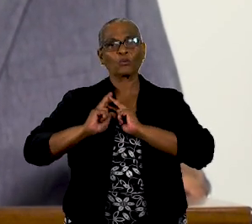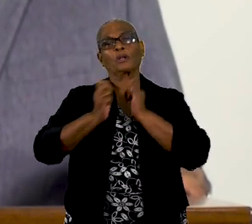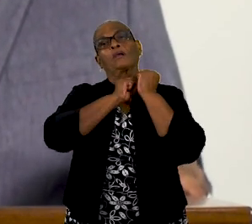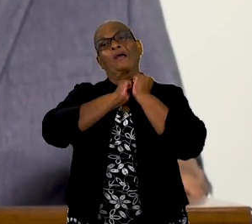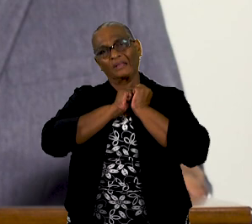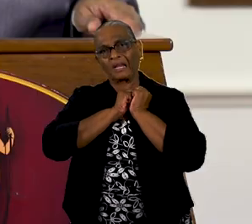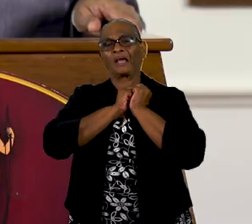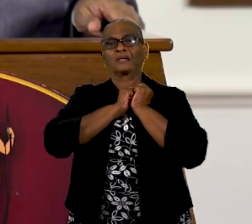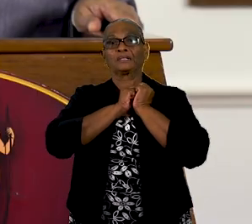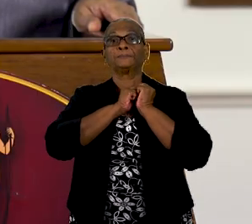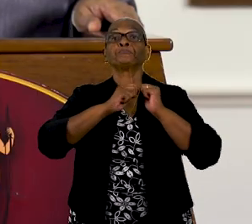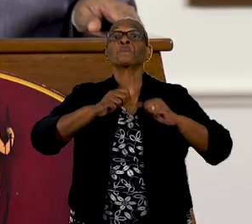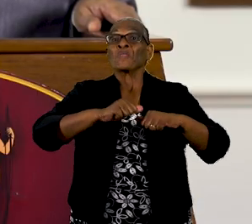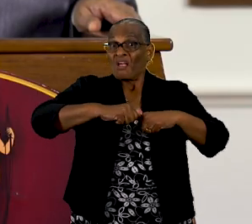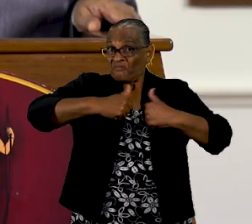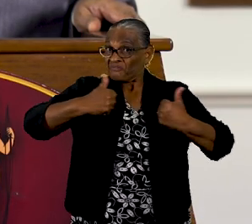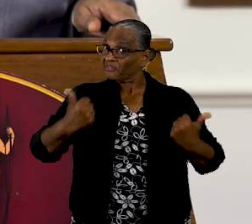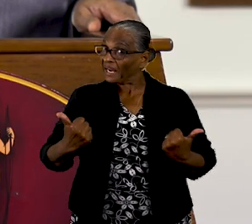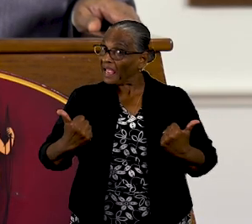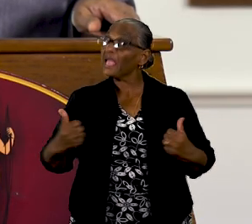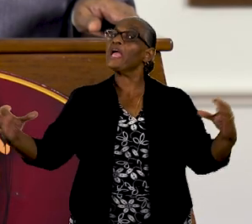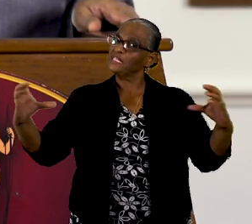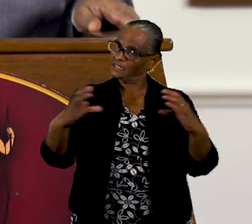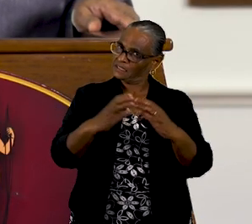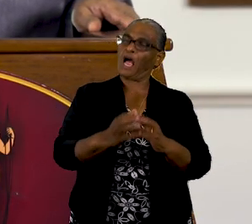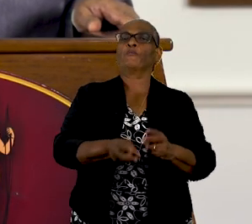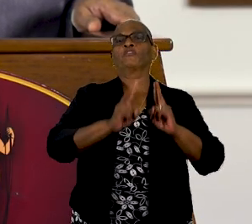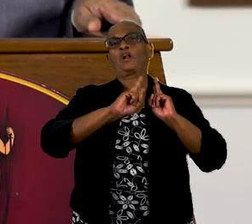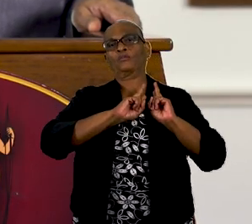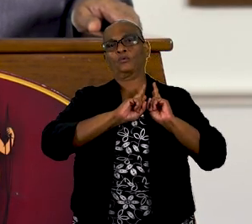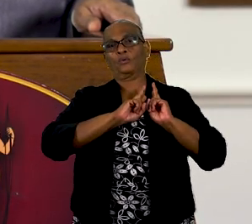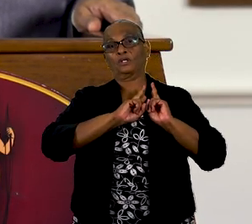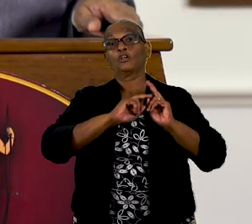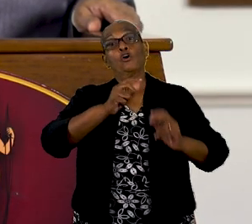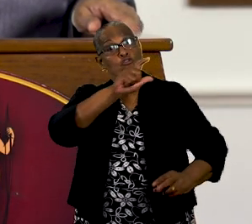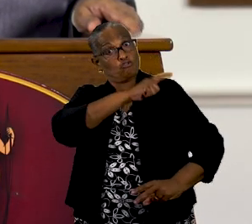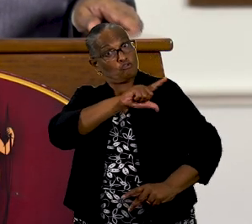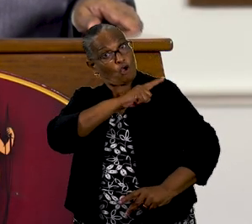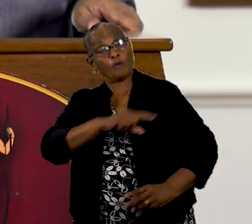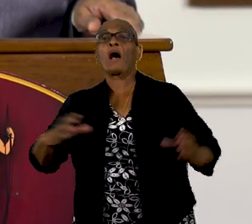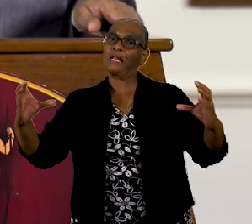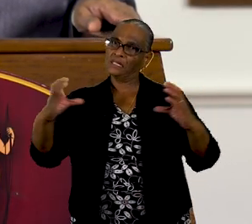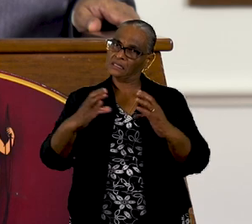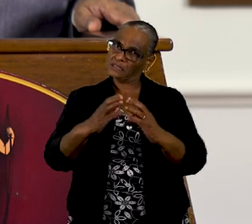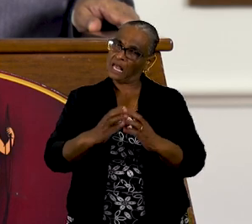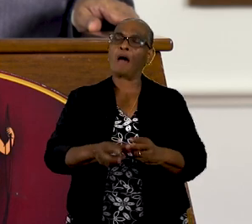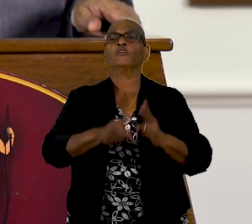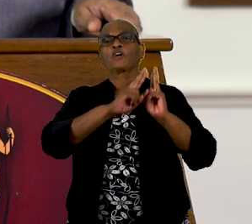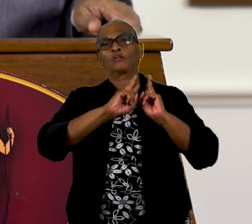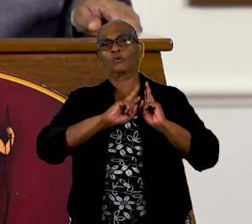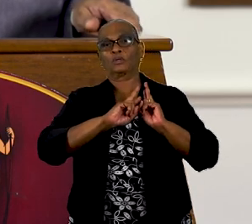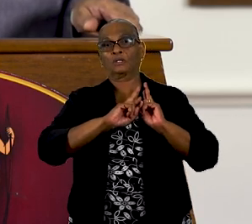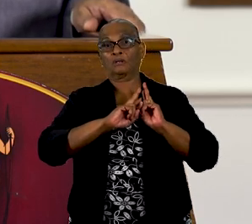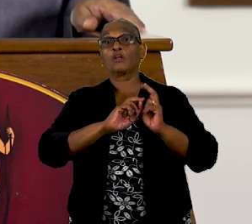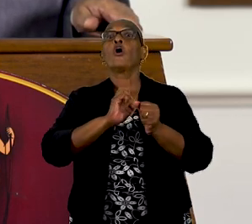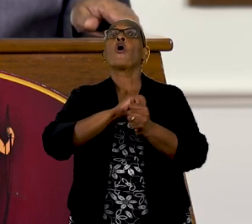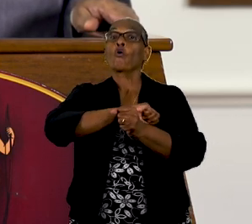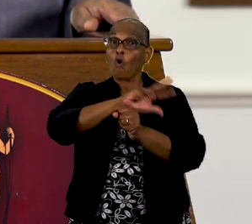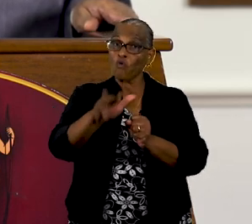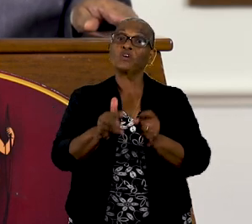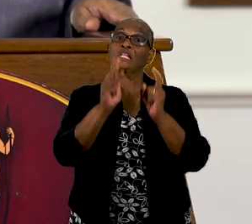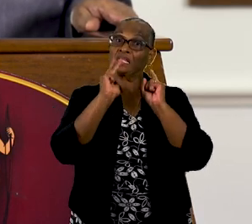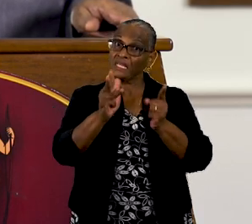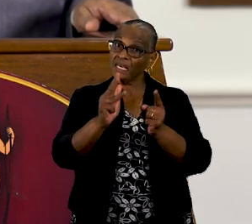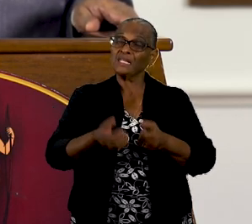dragen. Vrijheid komt met verantwoordelijkheid. Normalisering komt met verantwoordelijkheid. COVID